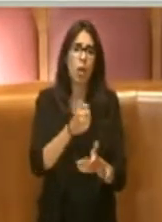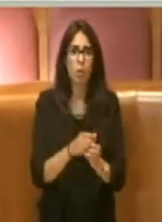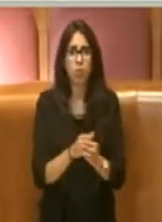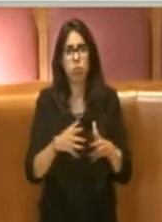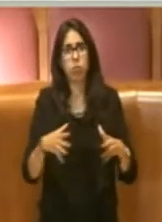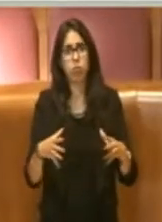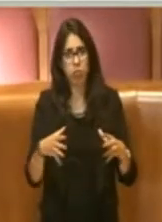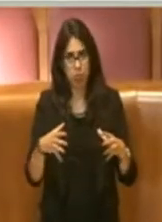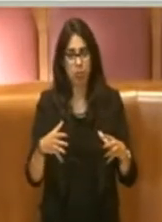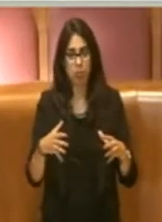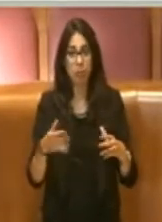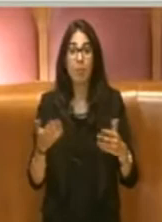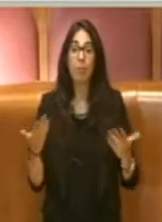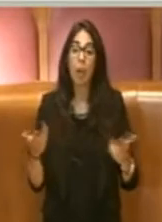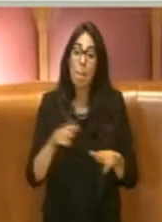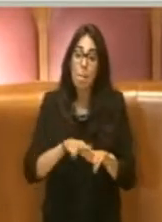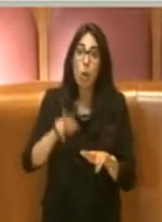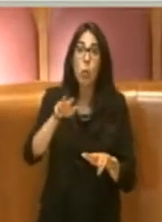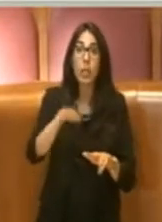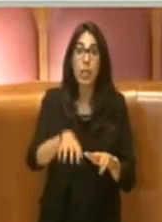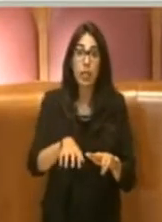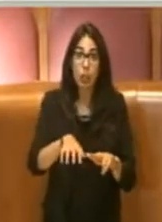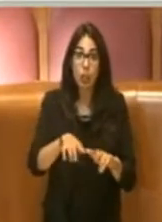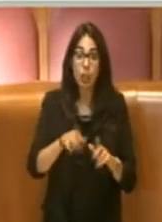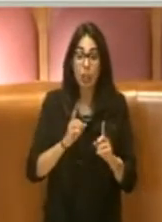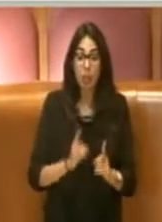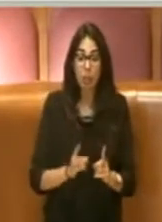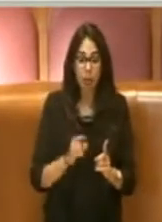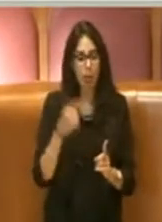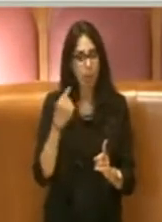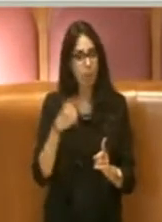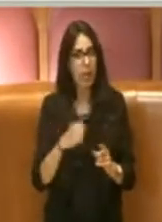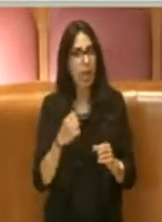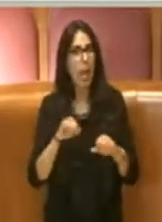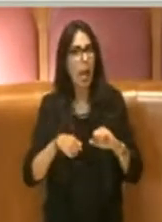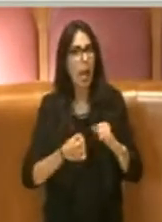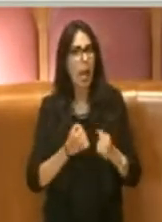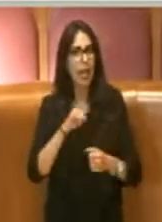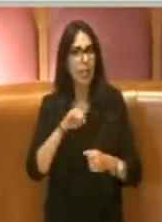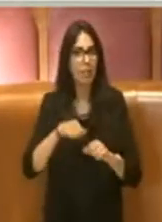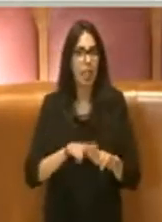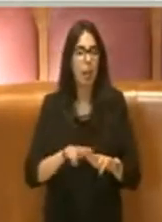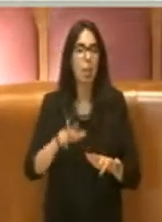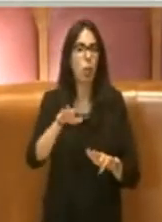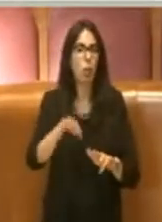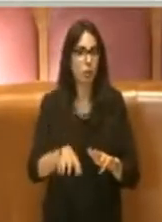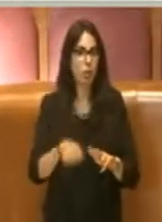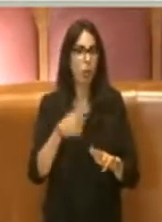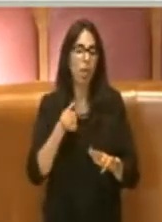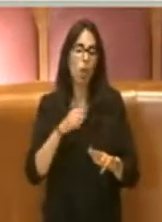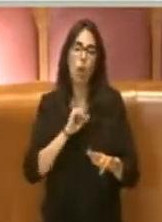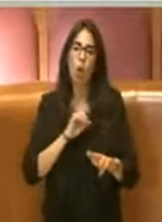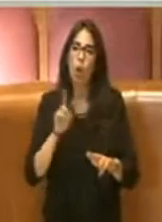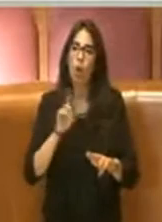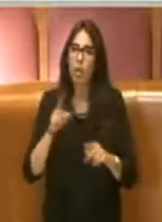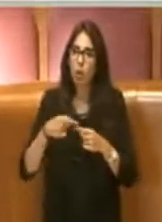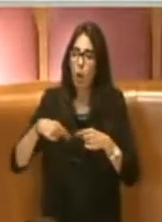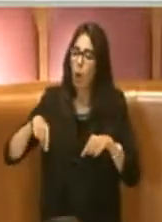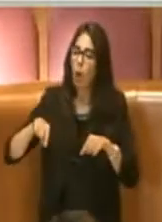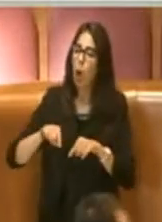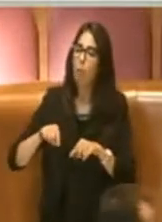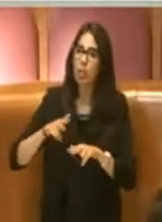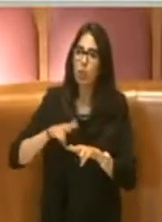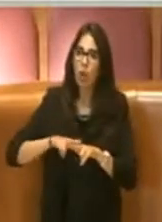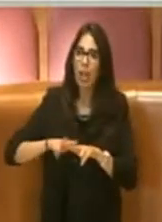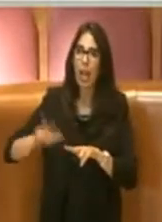municipale, per cui non credo che le commissioni capitoline puntualmente si debbano occupare di tutti gli interventi che vengono fatti